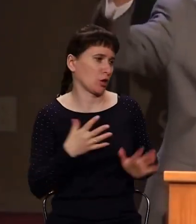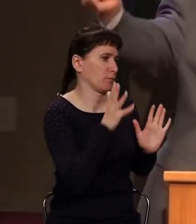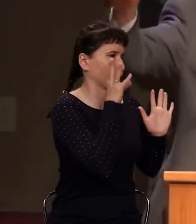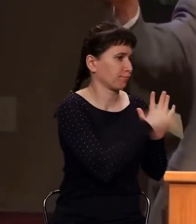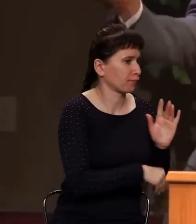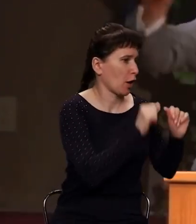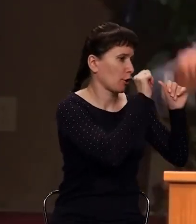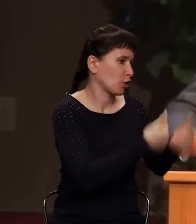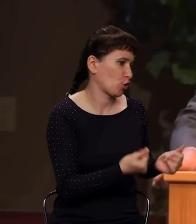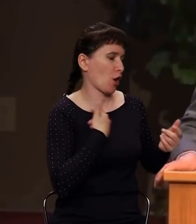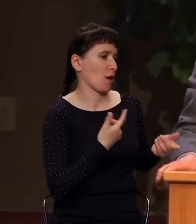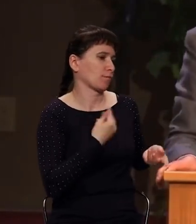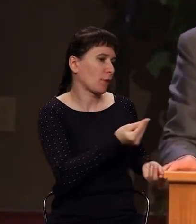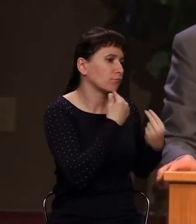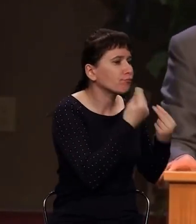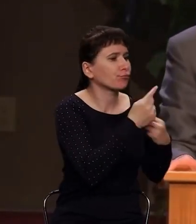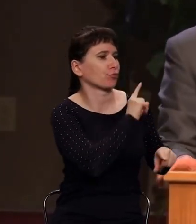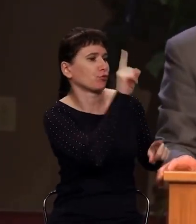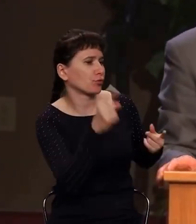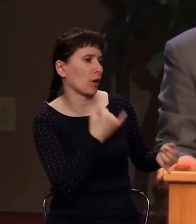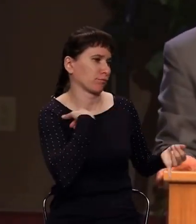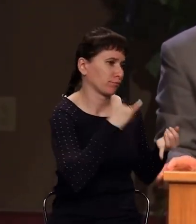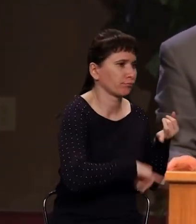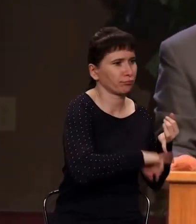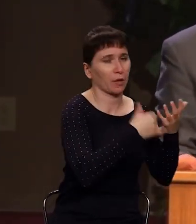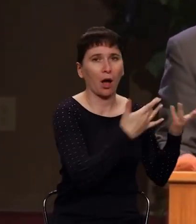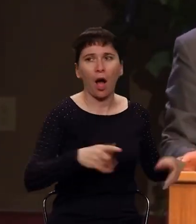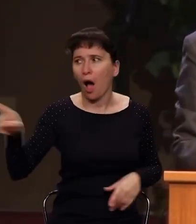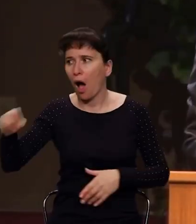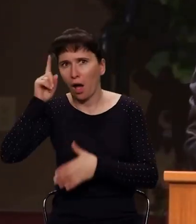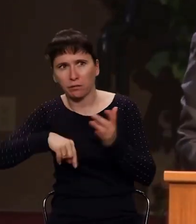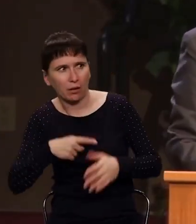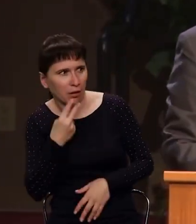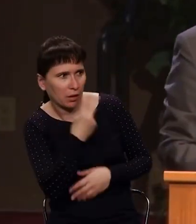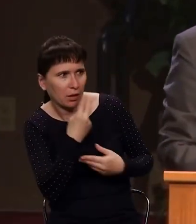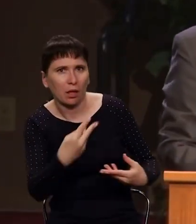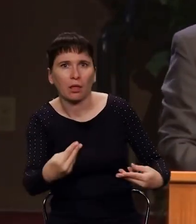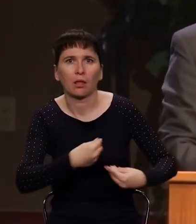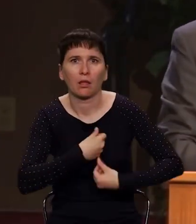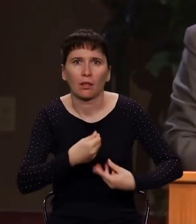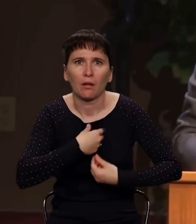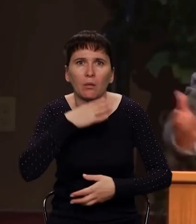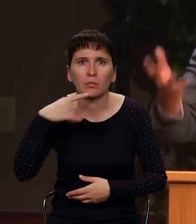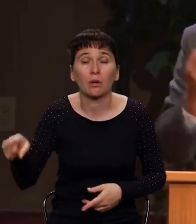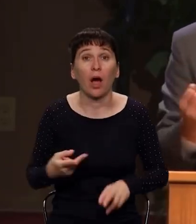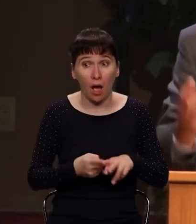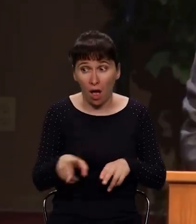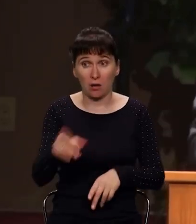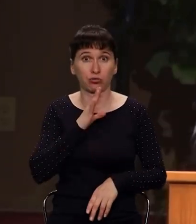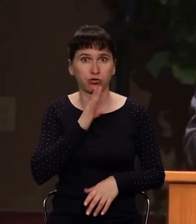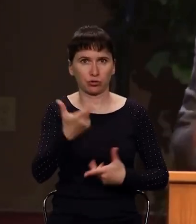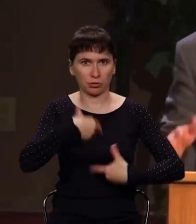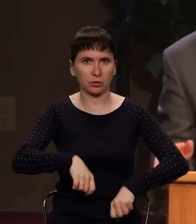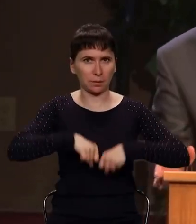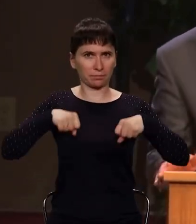и есть идоложертвенные вот там, становясь соблазном для многих верующих людей. Эта женщина взяла это